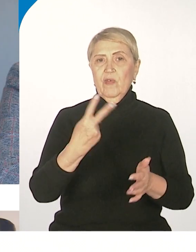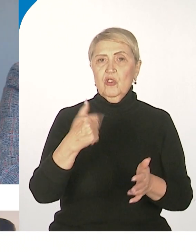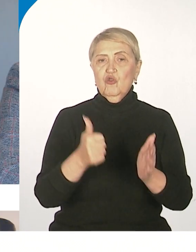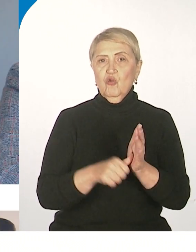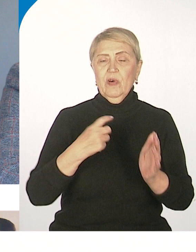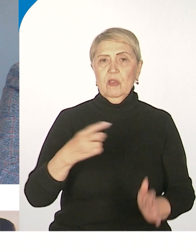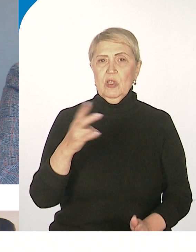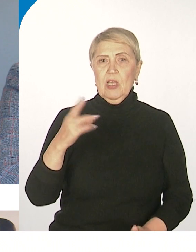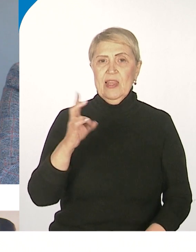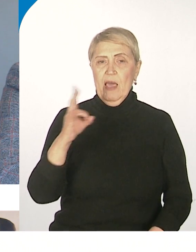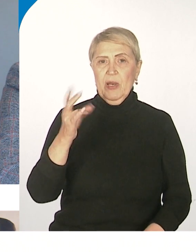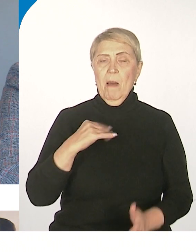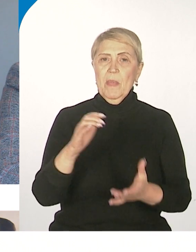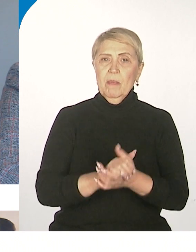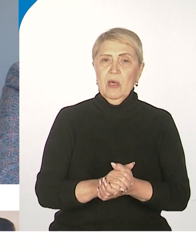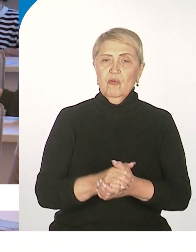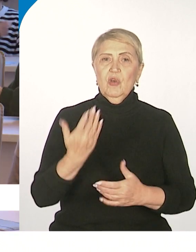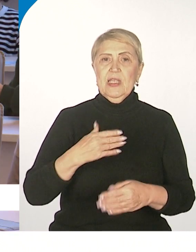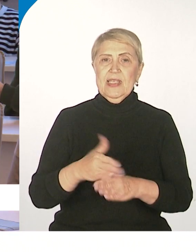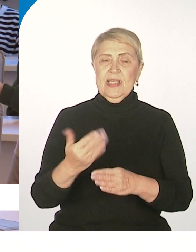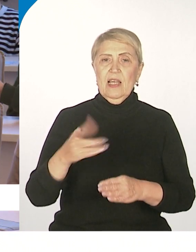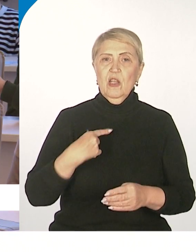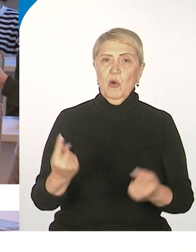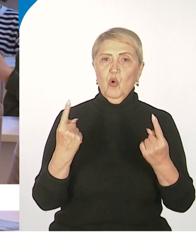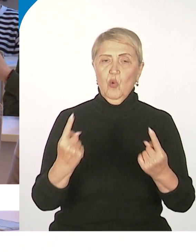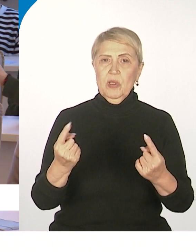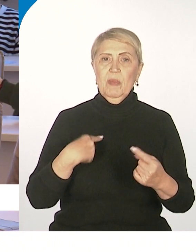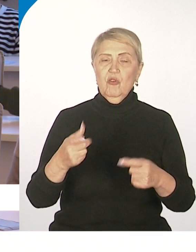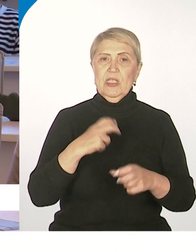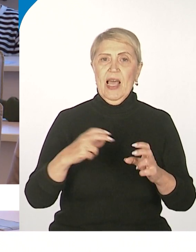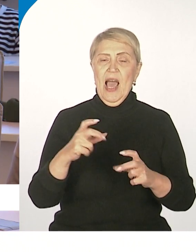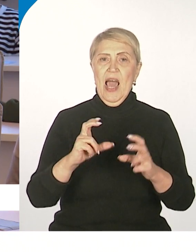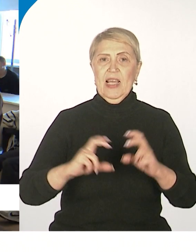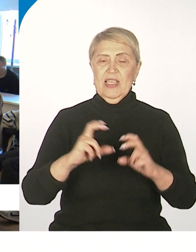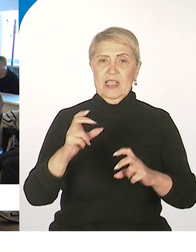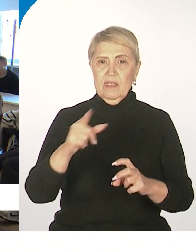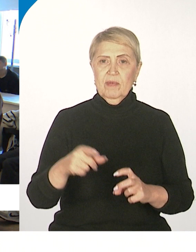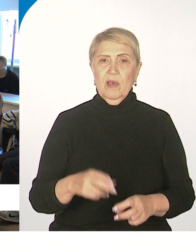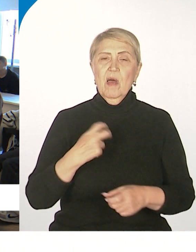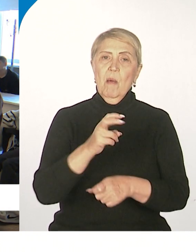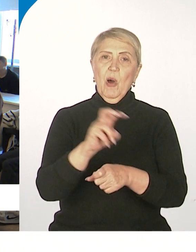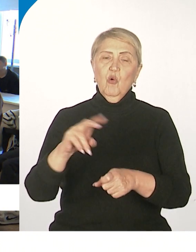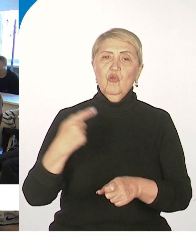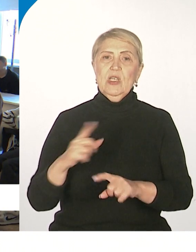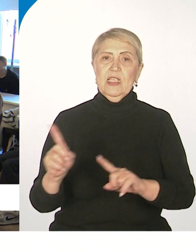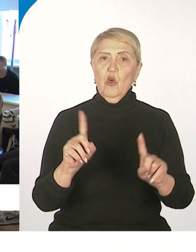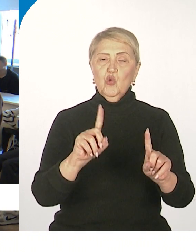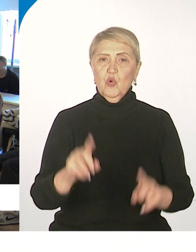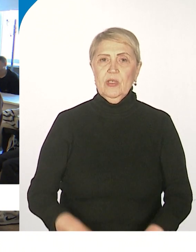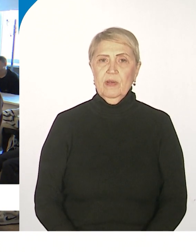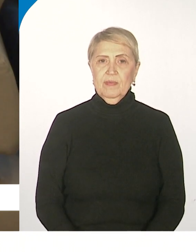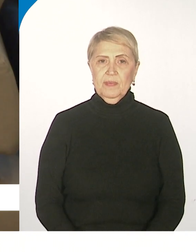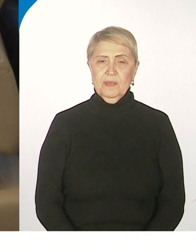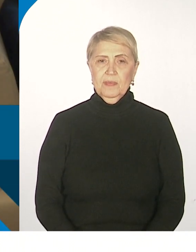время они познакомятся с остальными крупными вузами региона, а также побывают на экскурсиях по достопримечательностям Хабаровска. Игорь Сукачев,